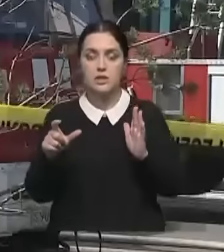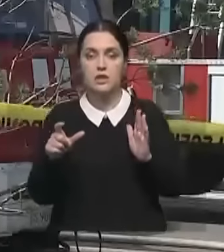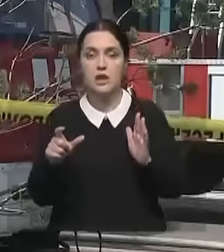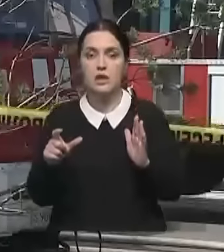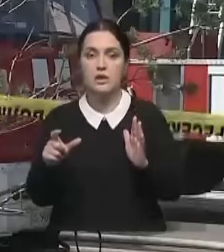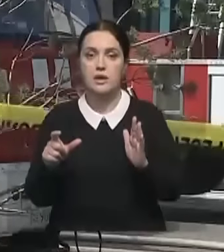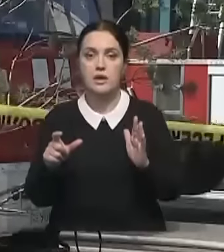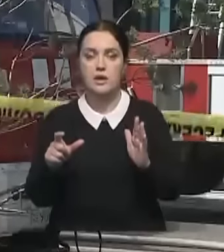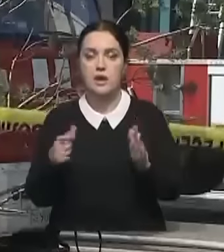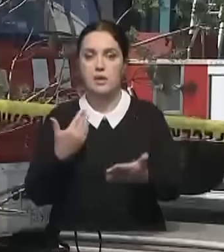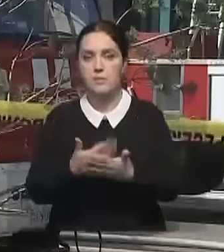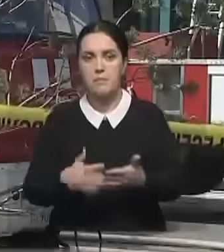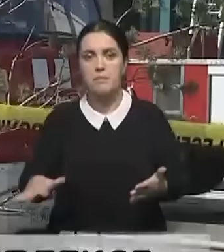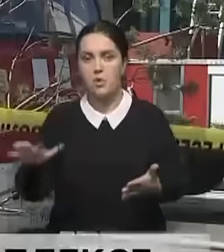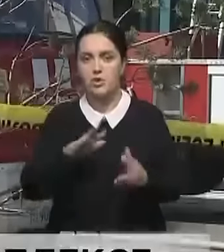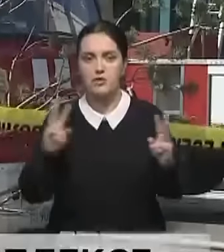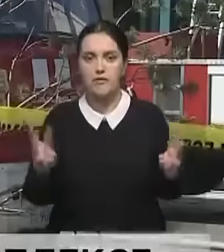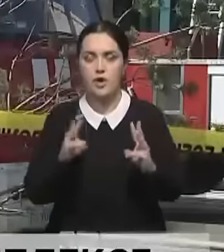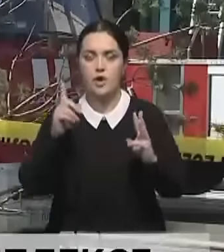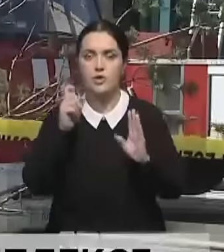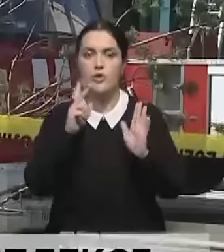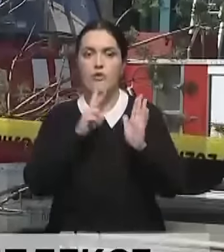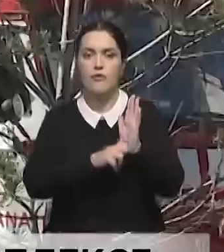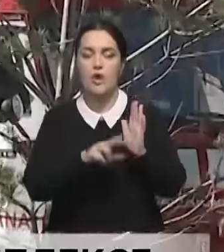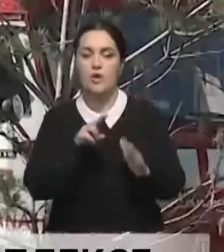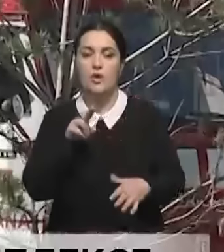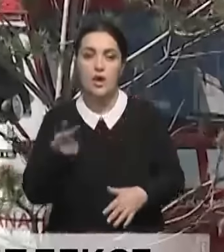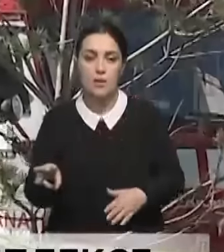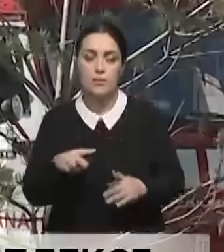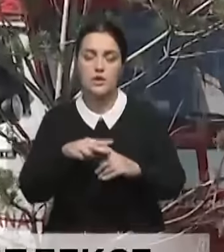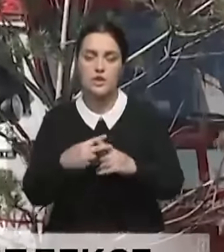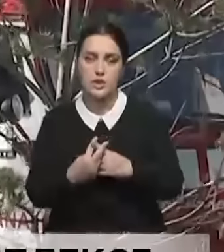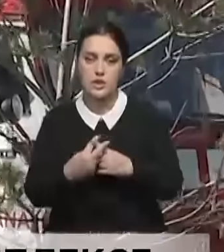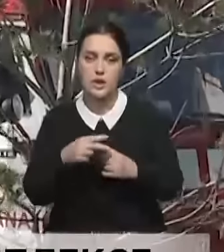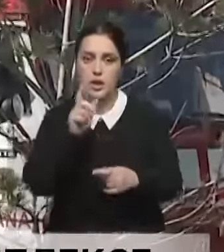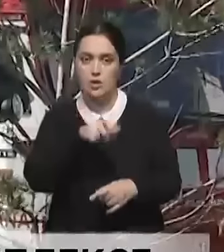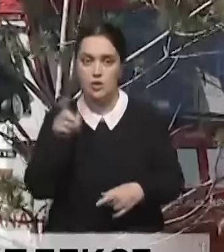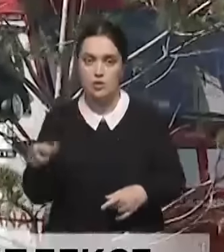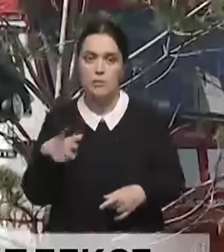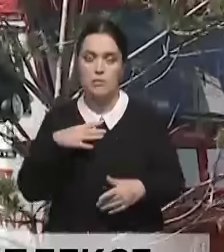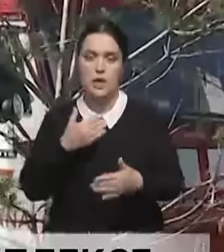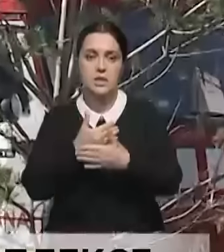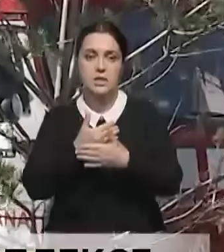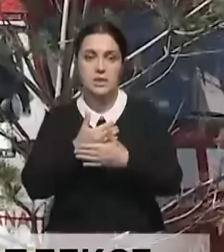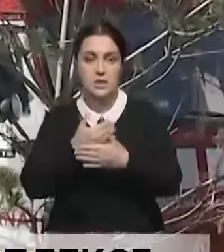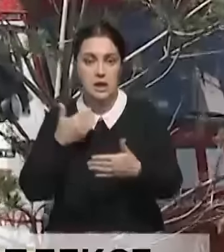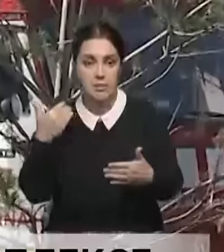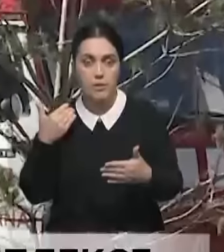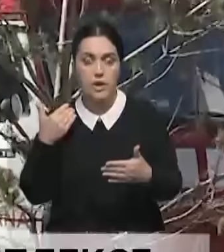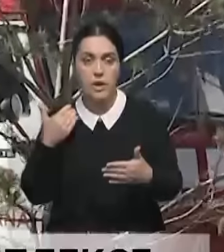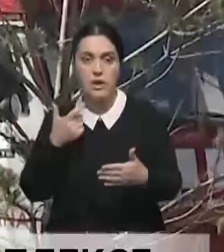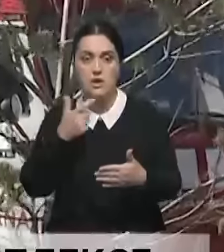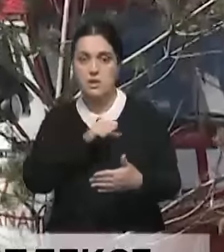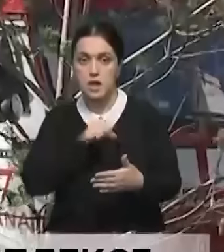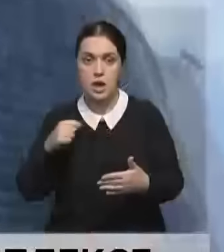Предварительная площадь возгорания 180 квадратных метров. Частично жильцы были заблаговременные. Самая